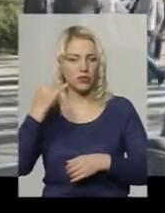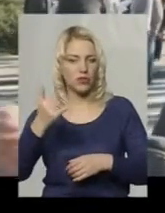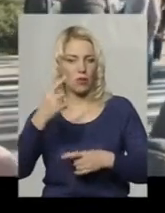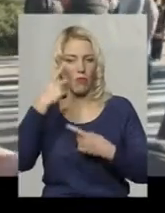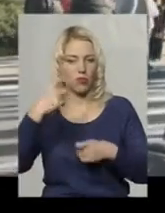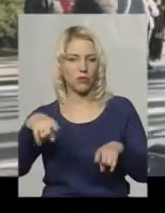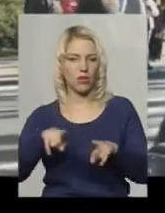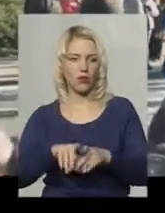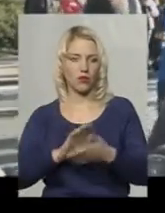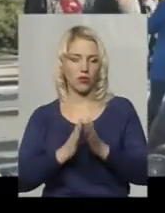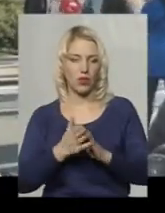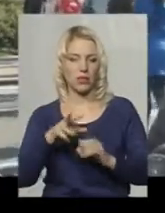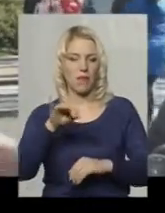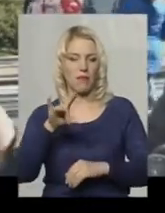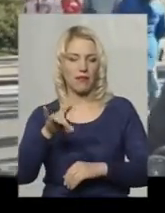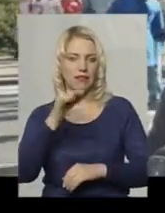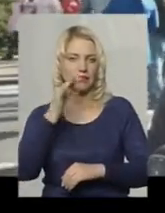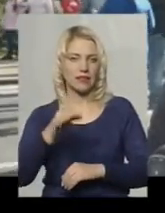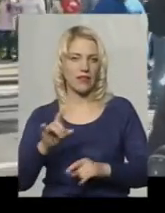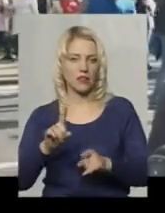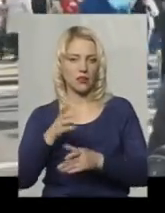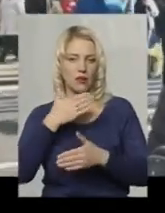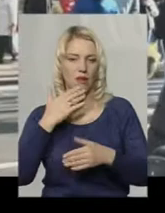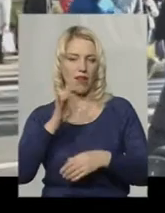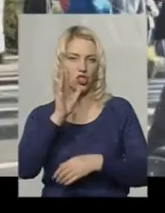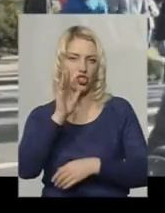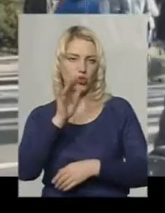ситуацію. Він сказав, що немає часу.